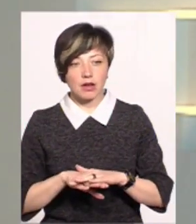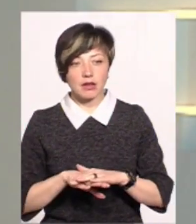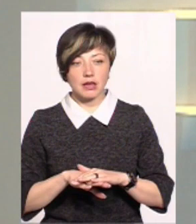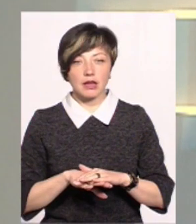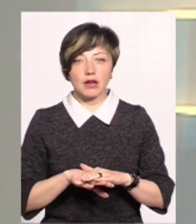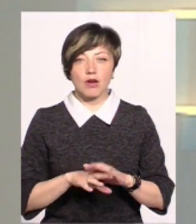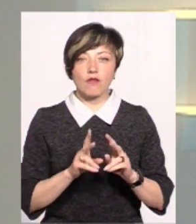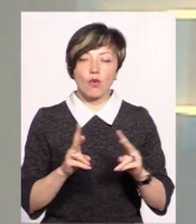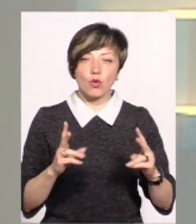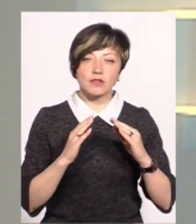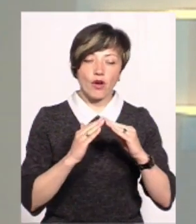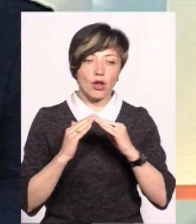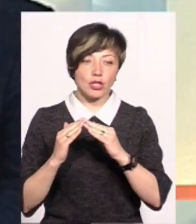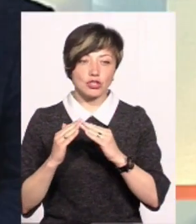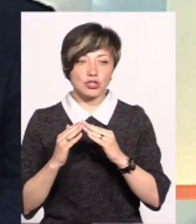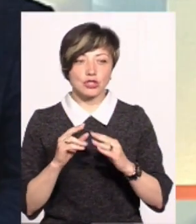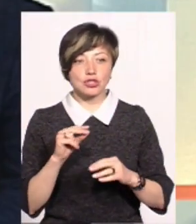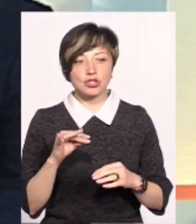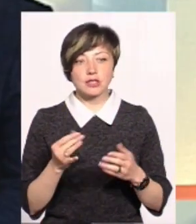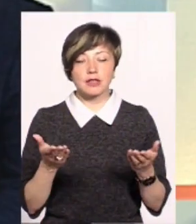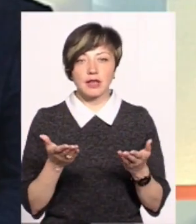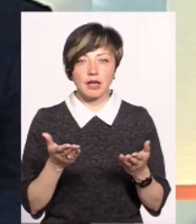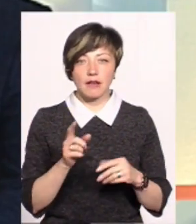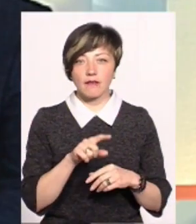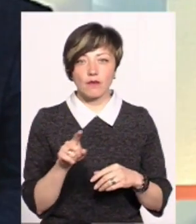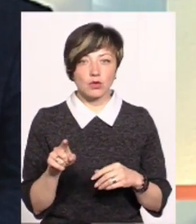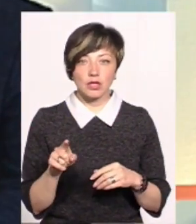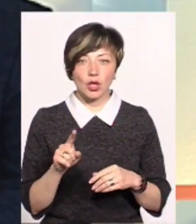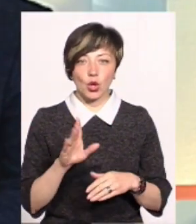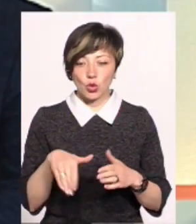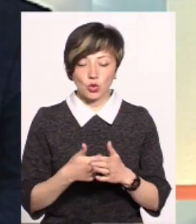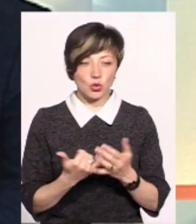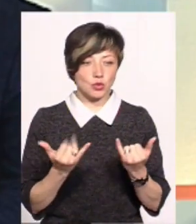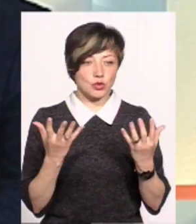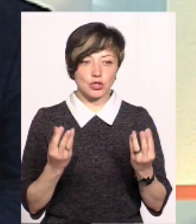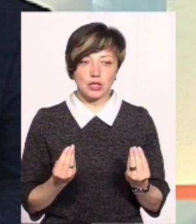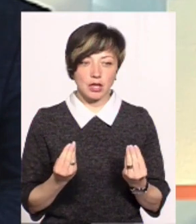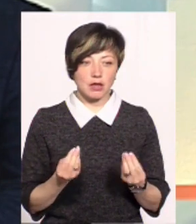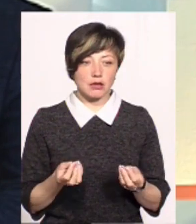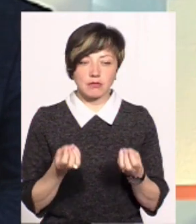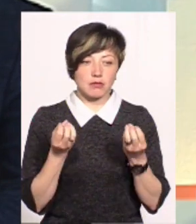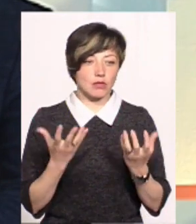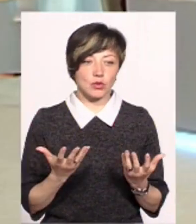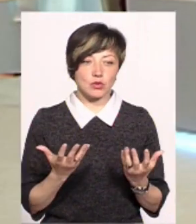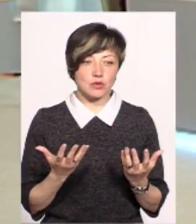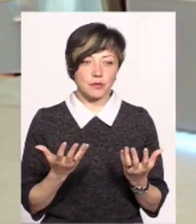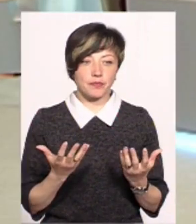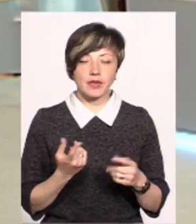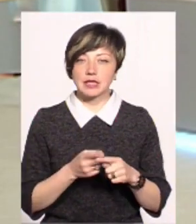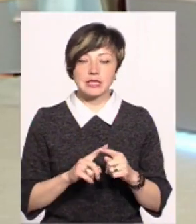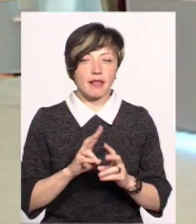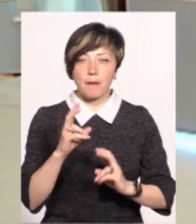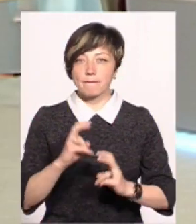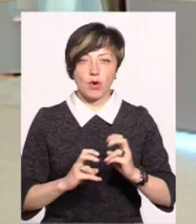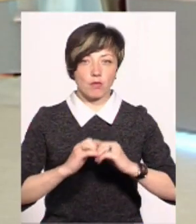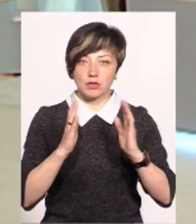десь там в когось в гаражі чи де. І вони до сьогоднішнього дня, вони просто… Ну, непромислові це об'єми